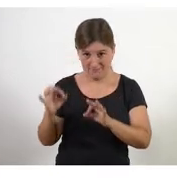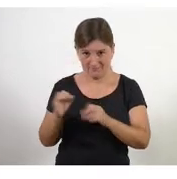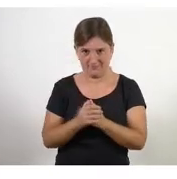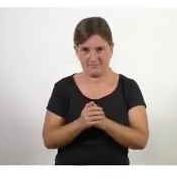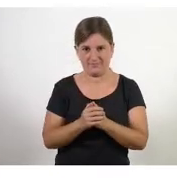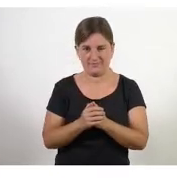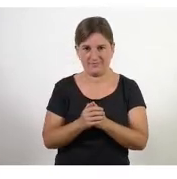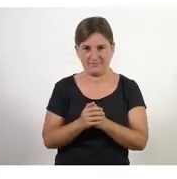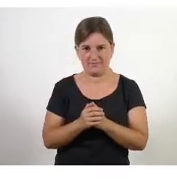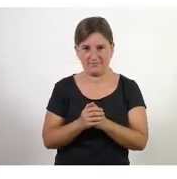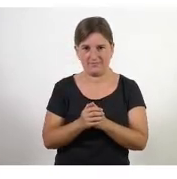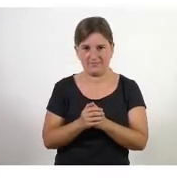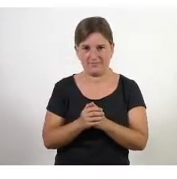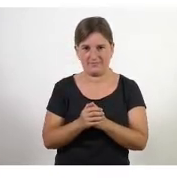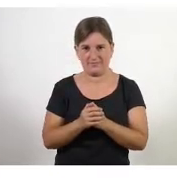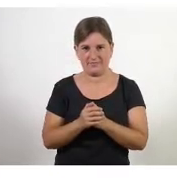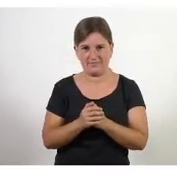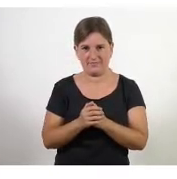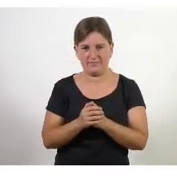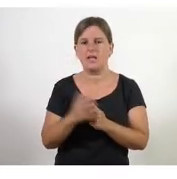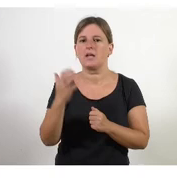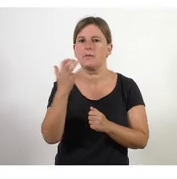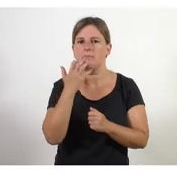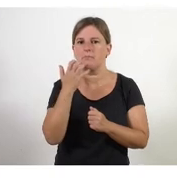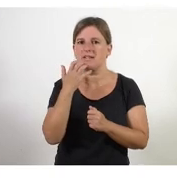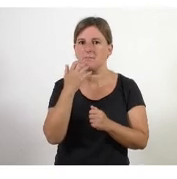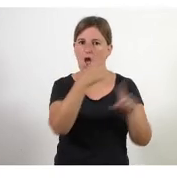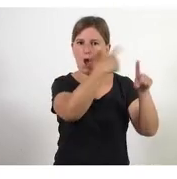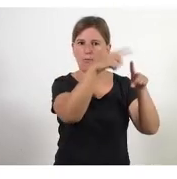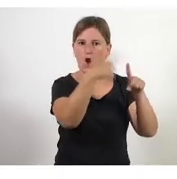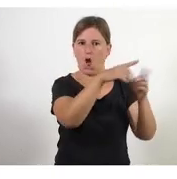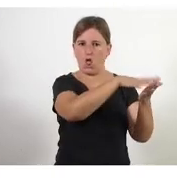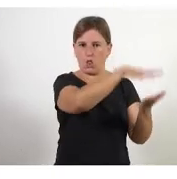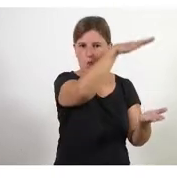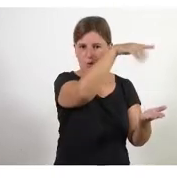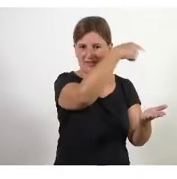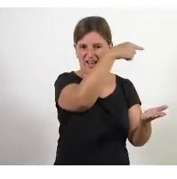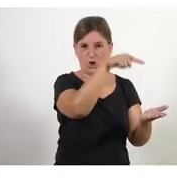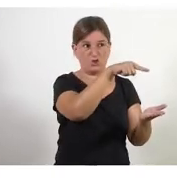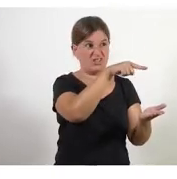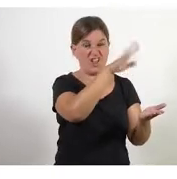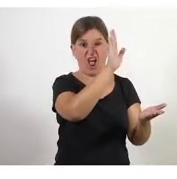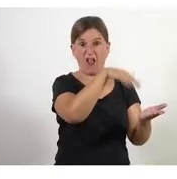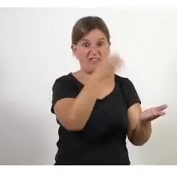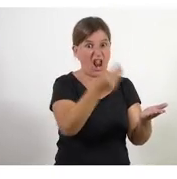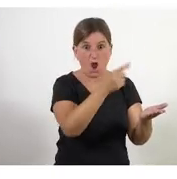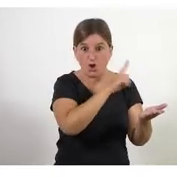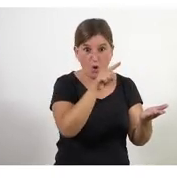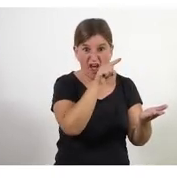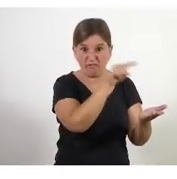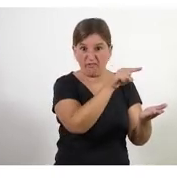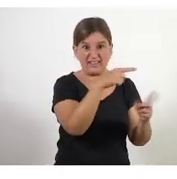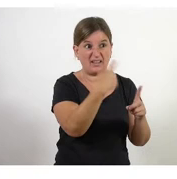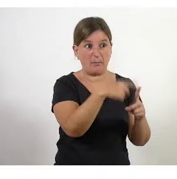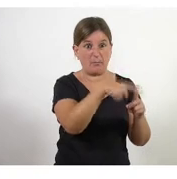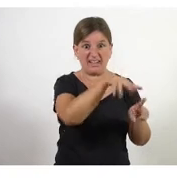comencem a veure coses si tu tens alguna cosa a la pila de producte que mai s'arriba a fer perquè el